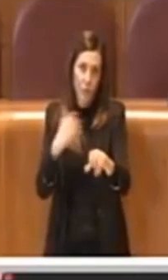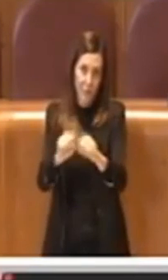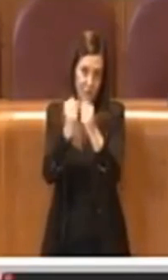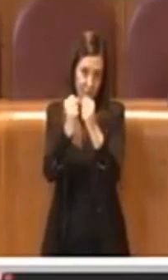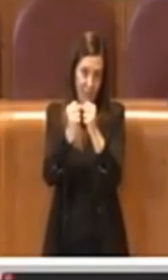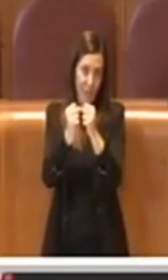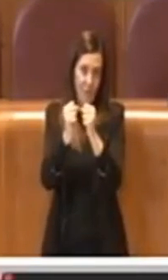Grazie. Grazie. Grazie.